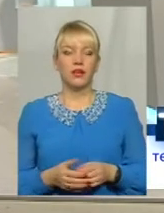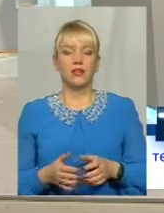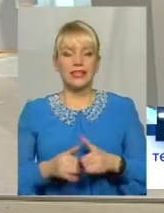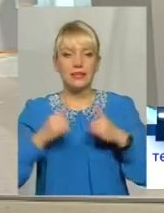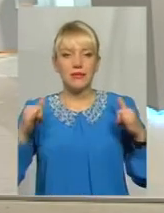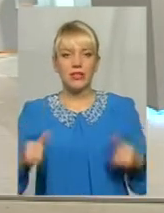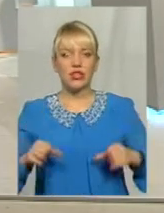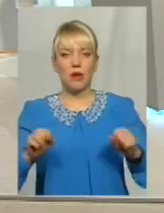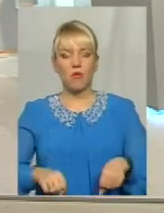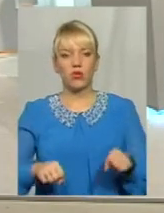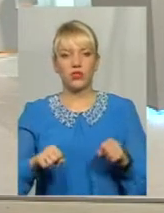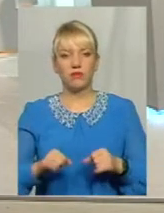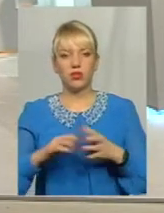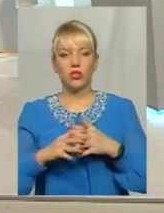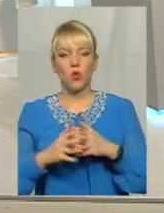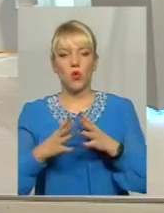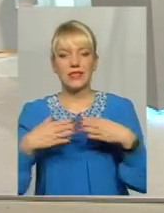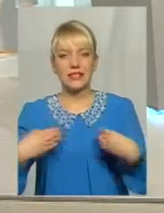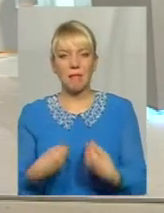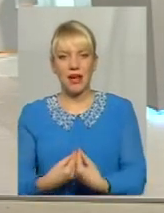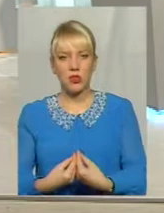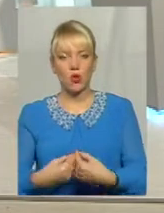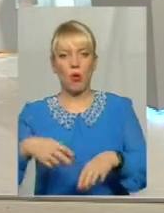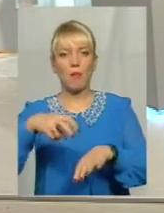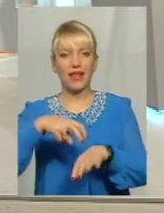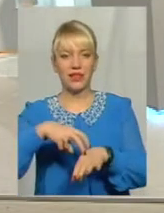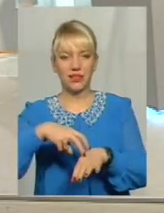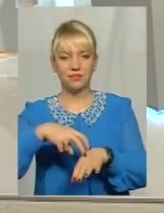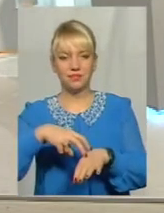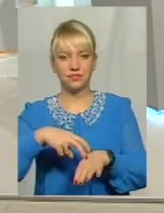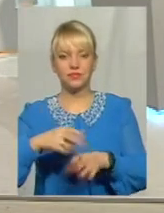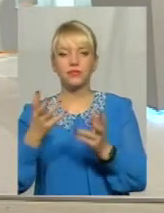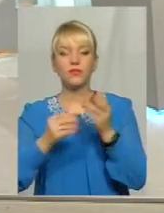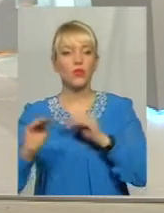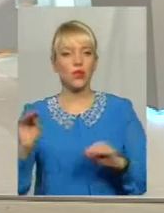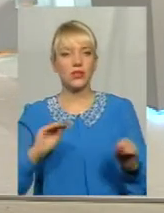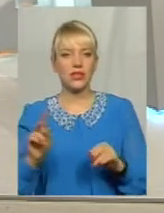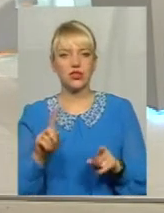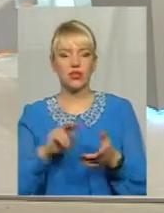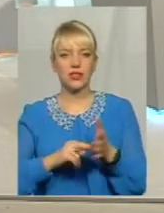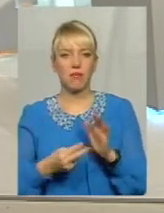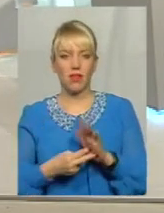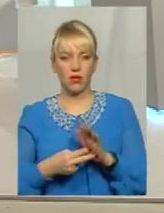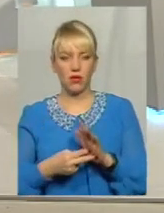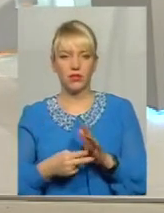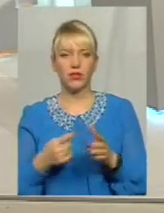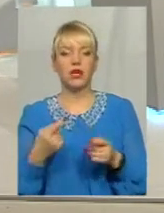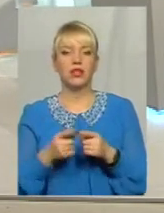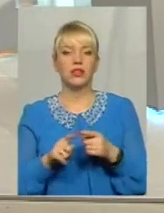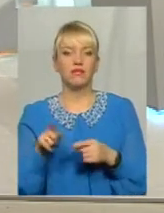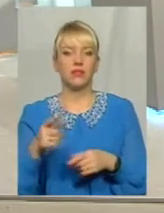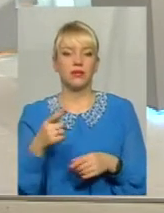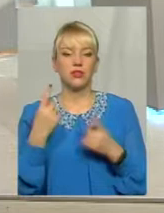можливостей у сімейного медика Тобто, і оснащення, те, що заплановане в суттєві 5 млрд